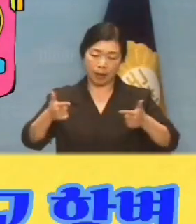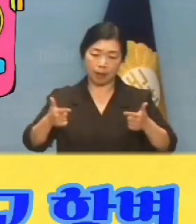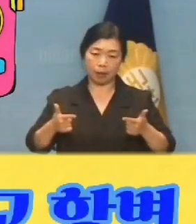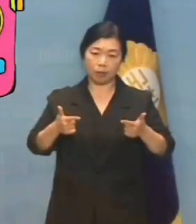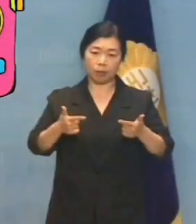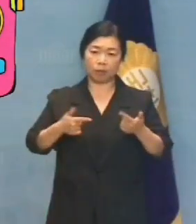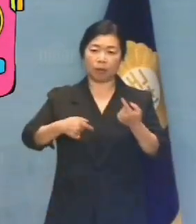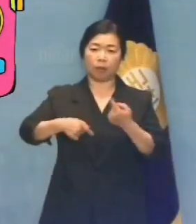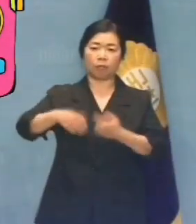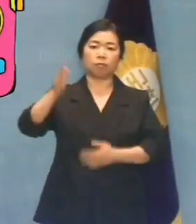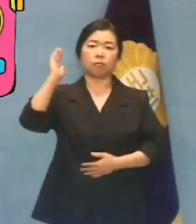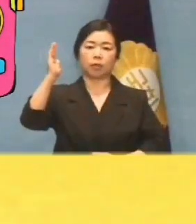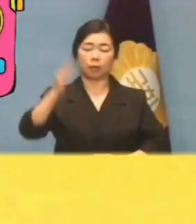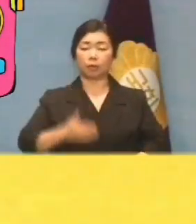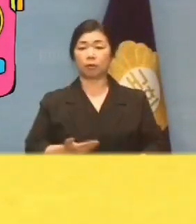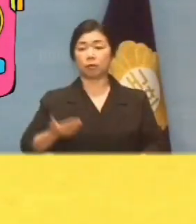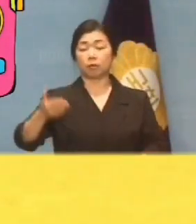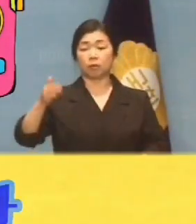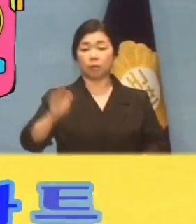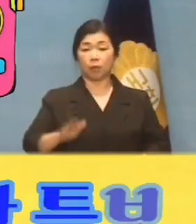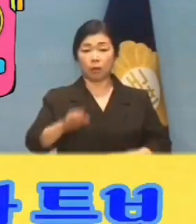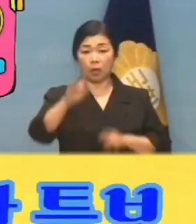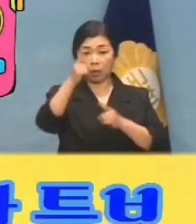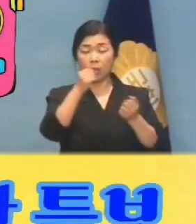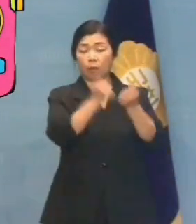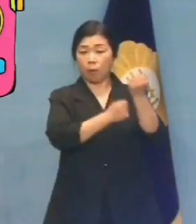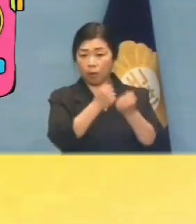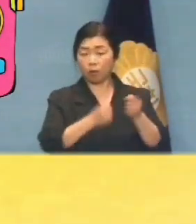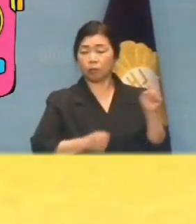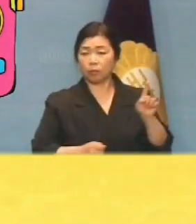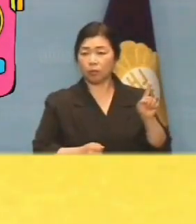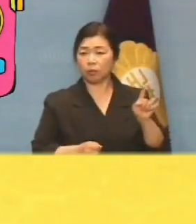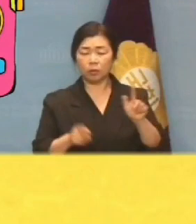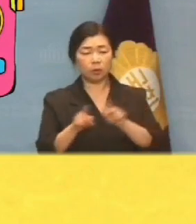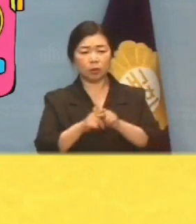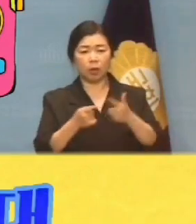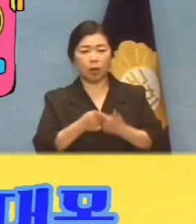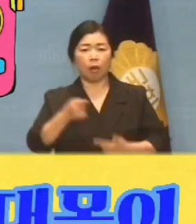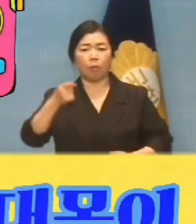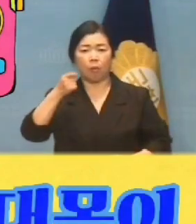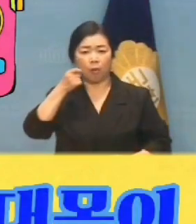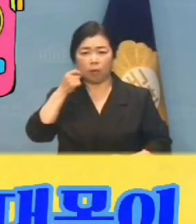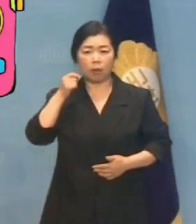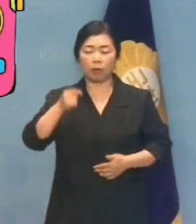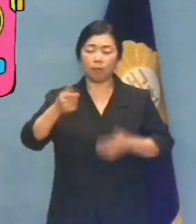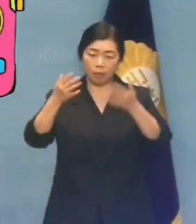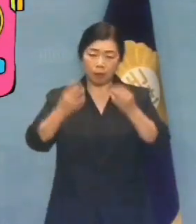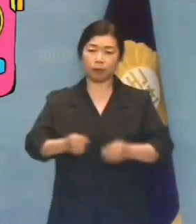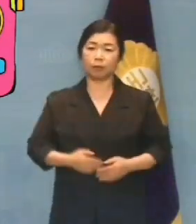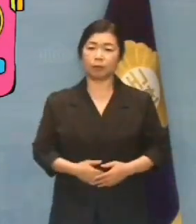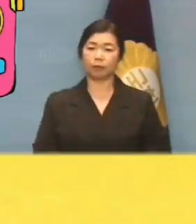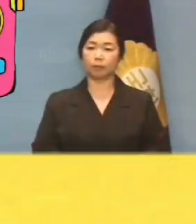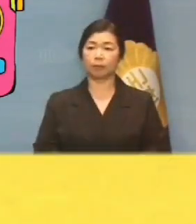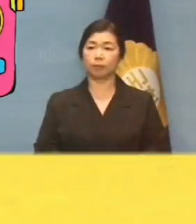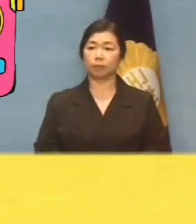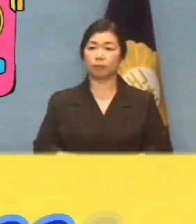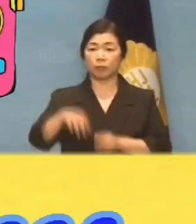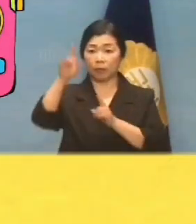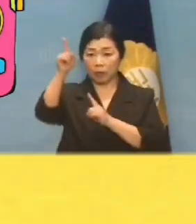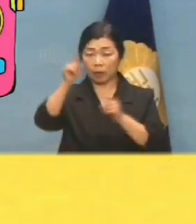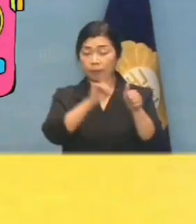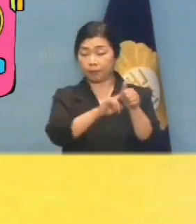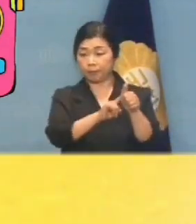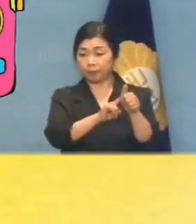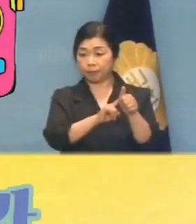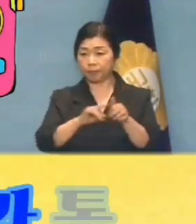아니라고 항변했습니다. 하지만 이동관 특보의 해명은 이해되지 않는 대목이 많습니다. 이동관